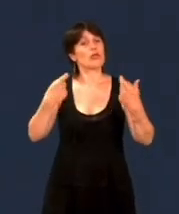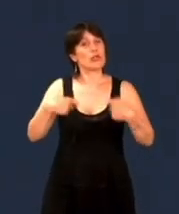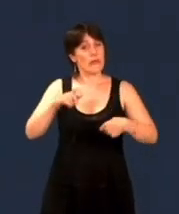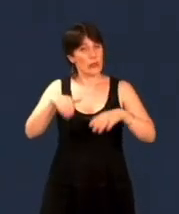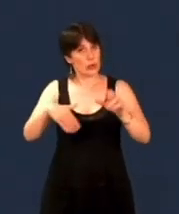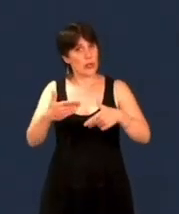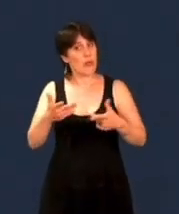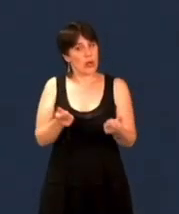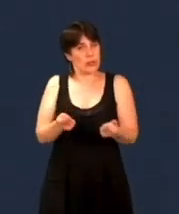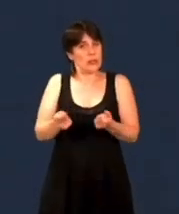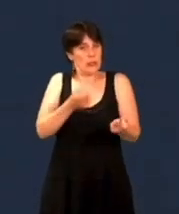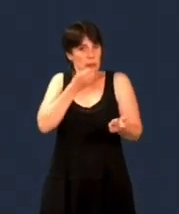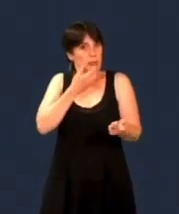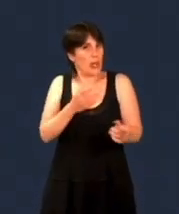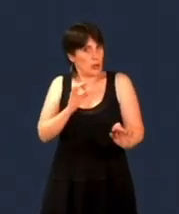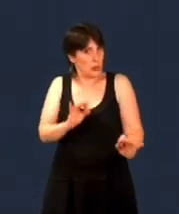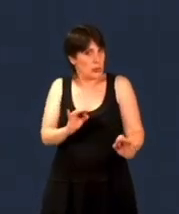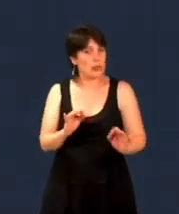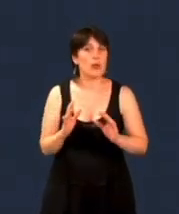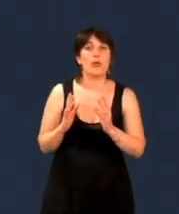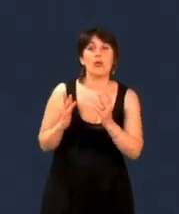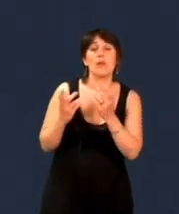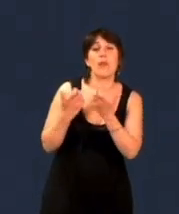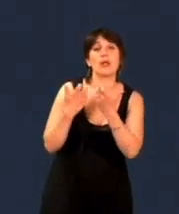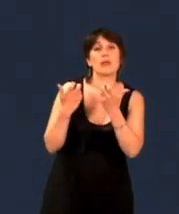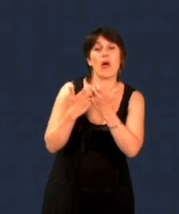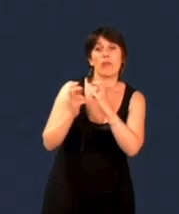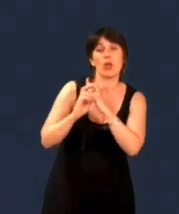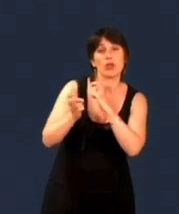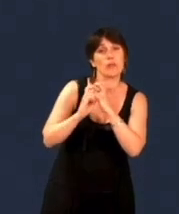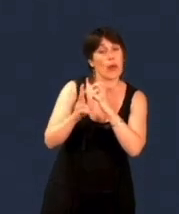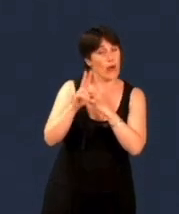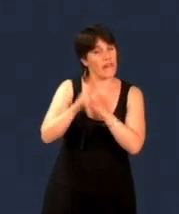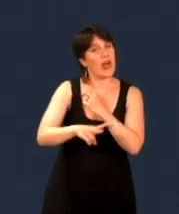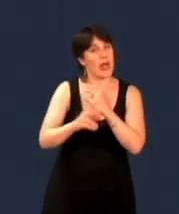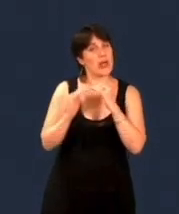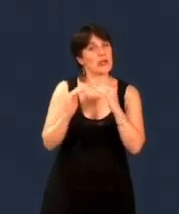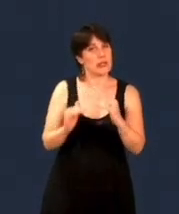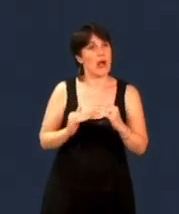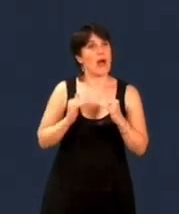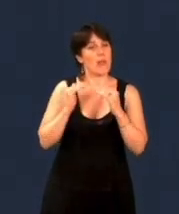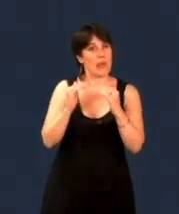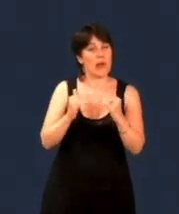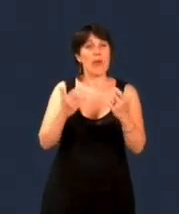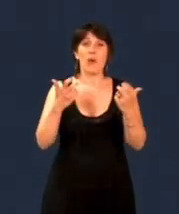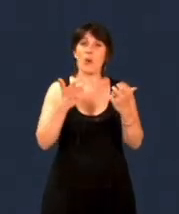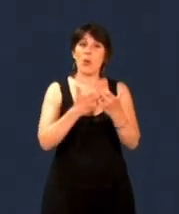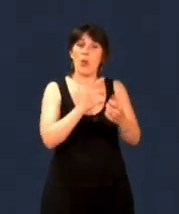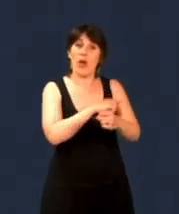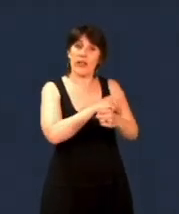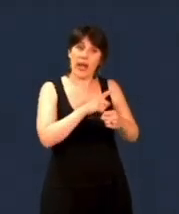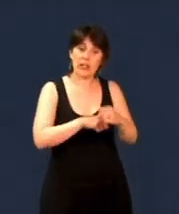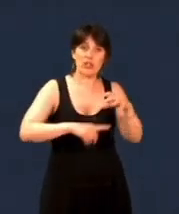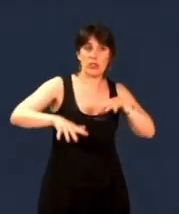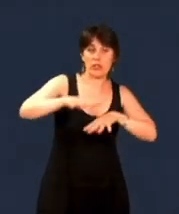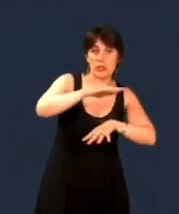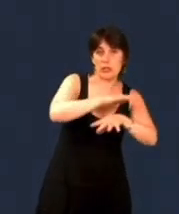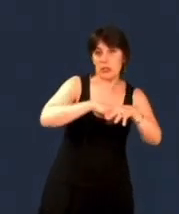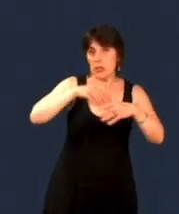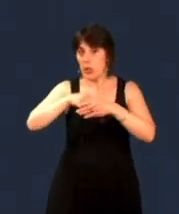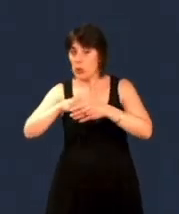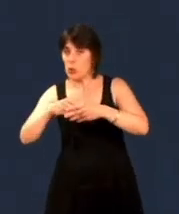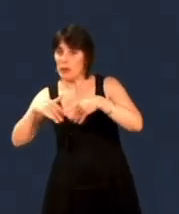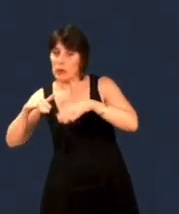record, notamment concernant le volet transport qui reste stable, l'augmentation des coûts de l'énergie ayant pu être compensée par des économies de